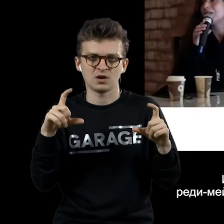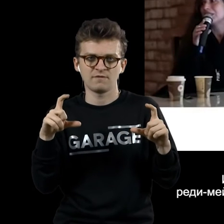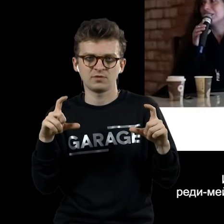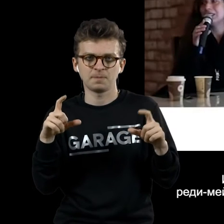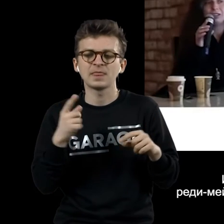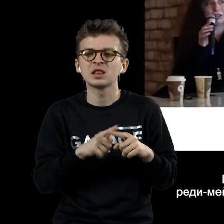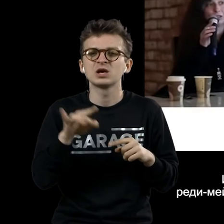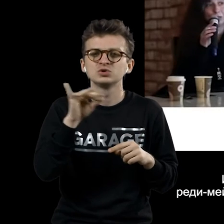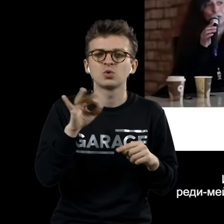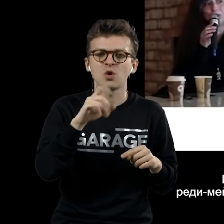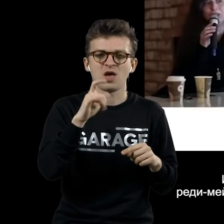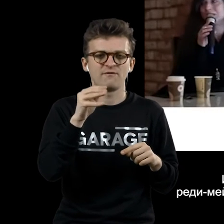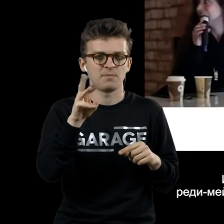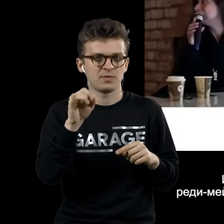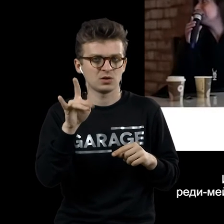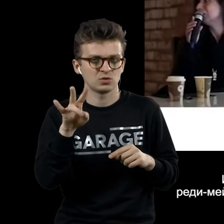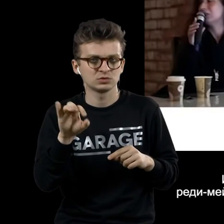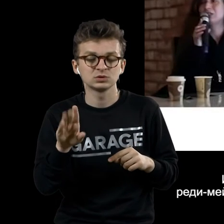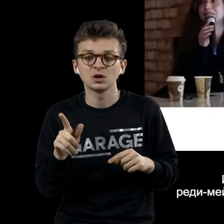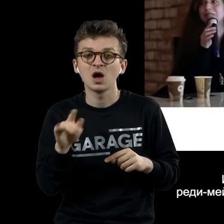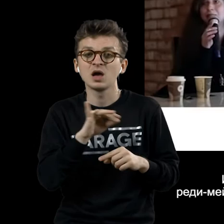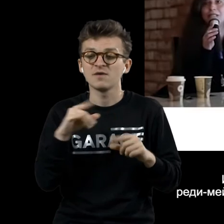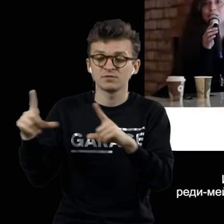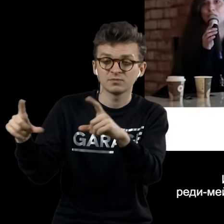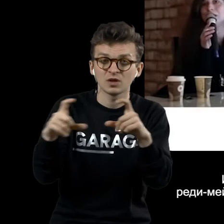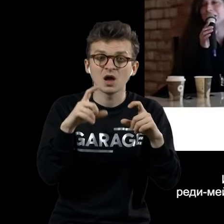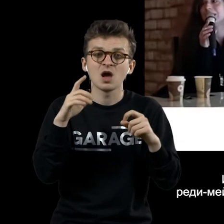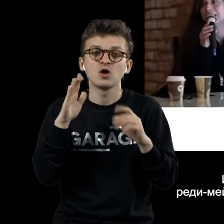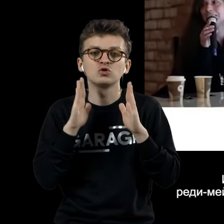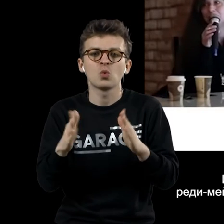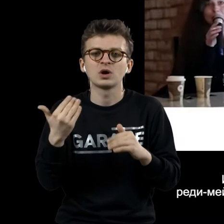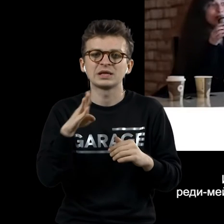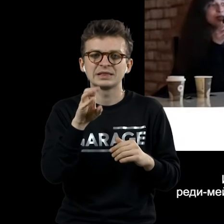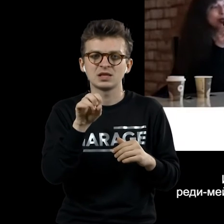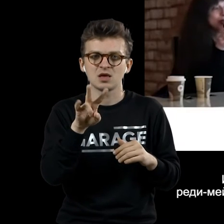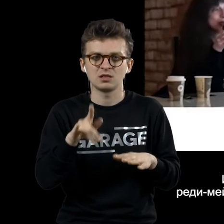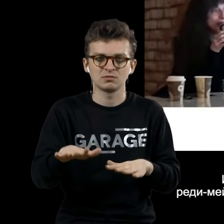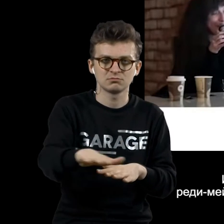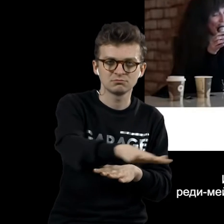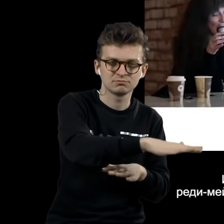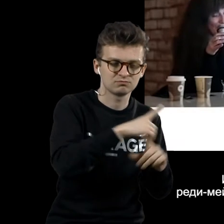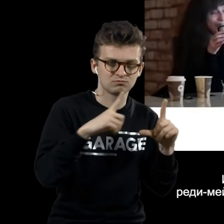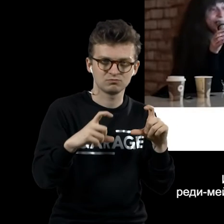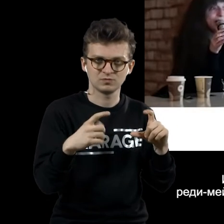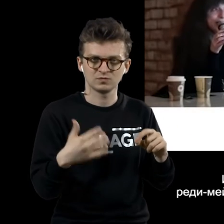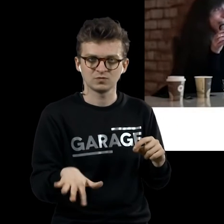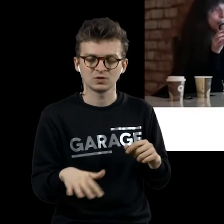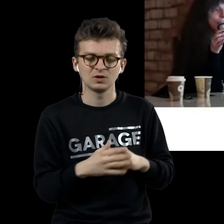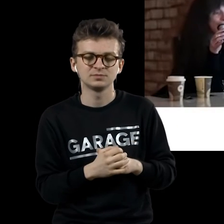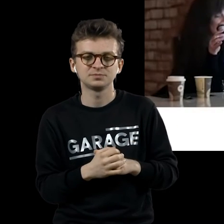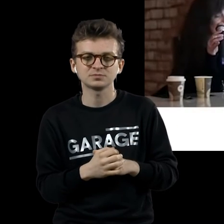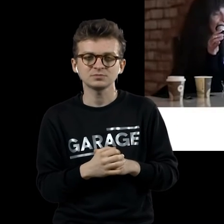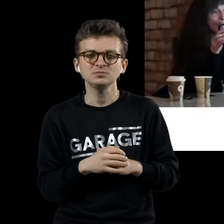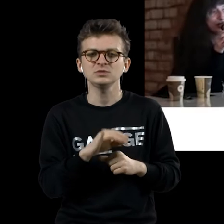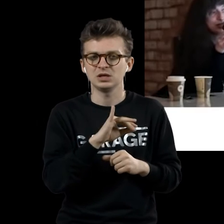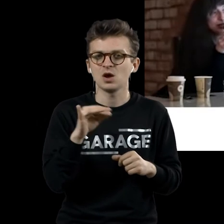эфемерность и сфотографировать из всех редимейдов только их тени. Это тоже некая история про эфемерность. И, в